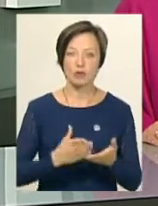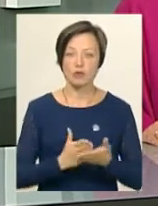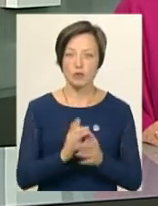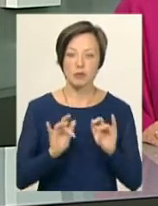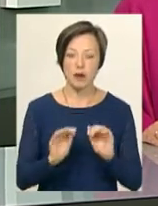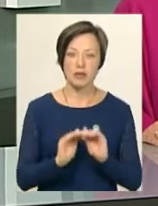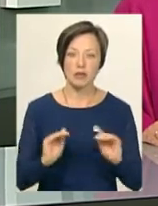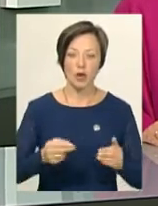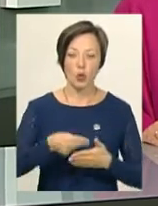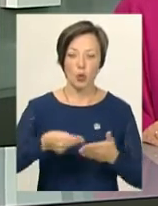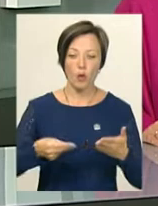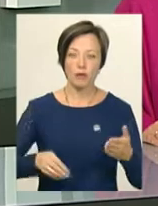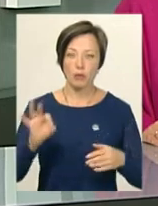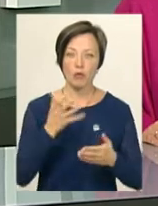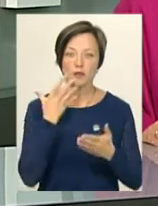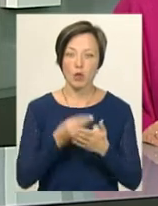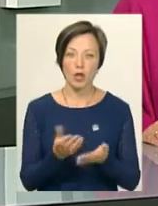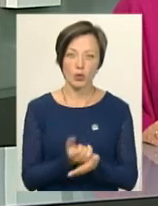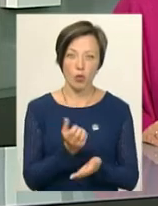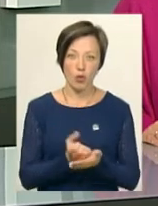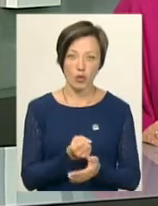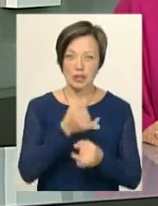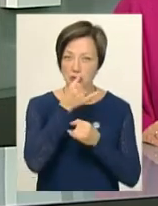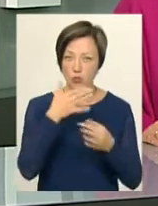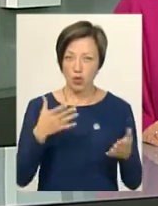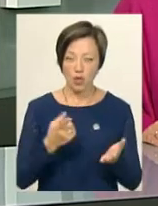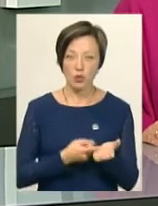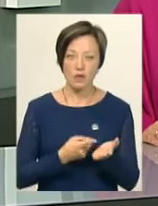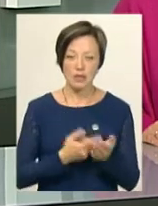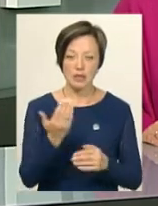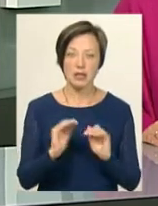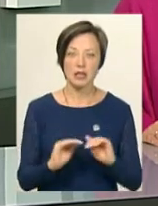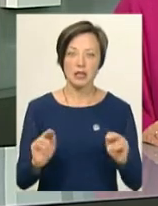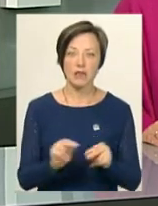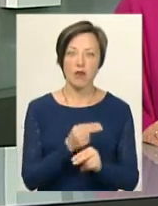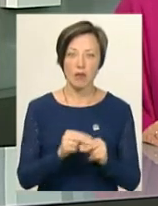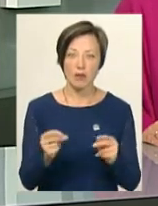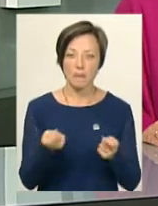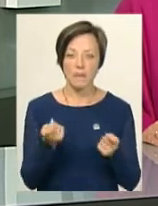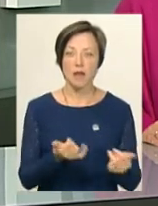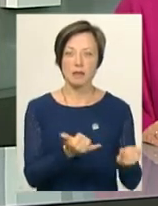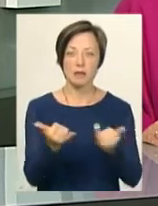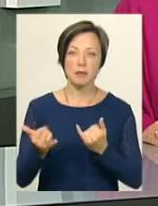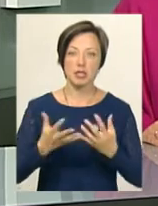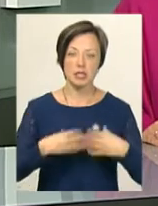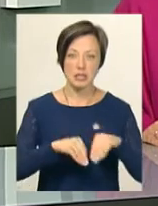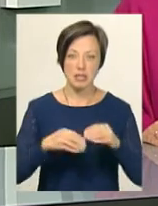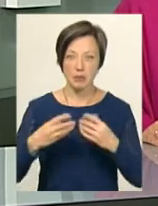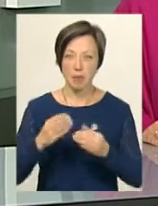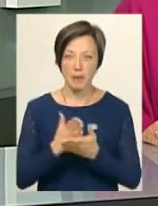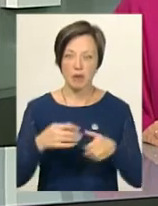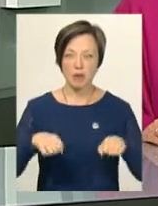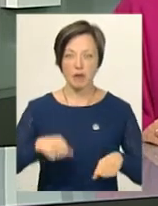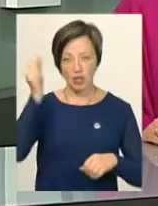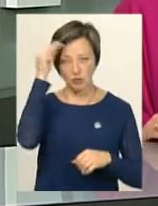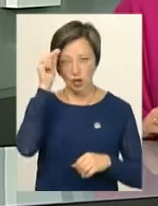справах дітей довідок про свої доходи. Тобто не змогли довести, що їхні діти виховуються у малозобезпечених сім'ях і мають право